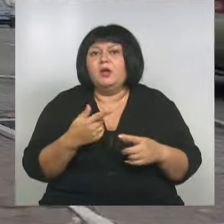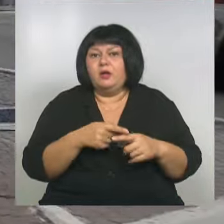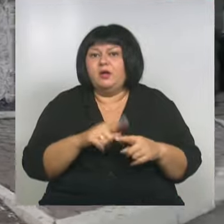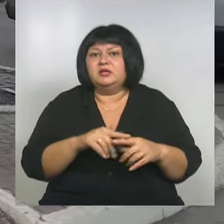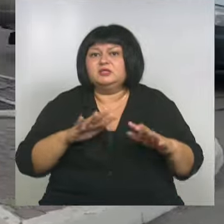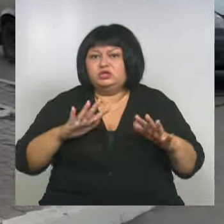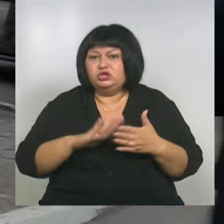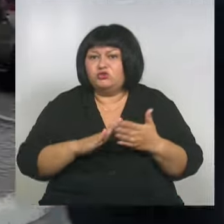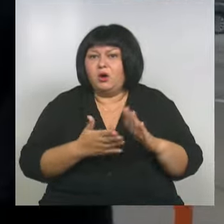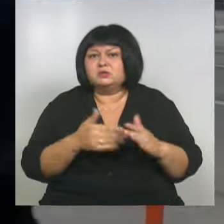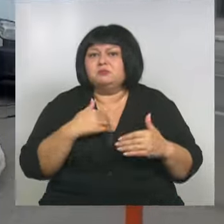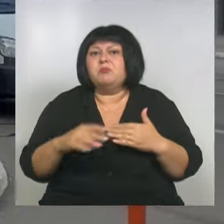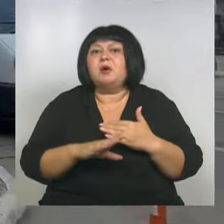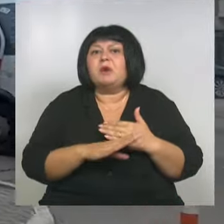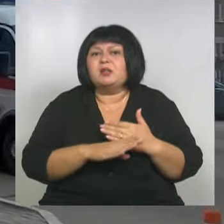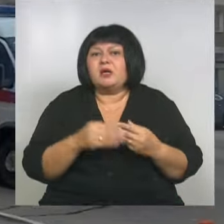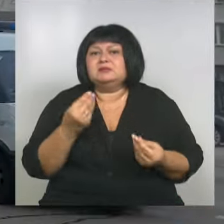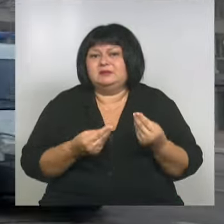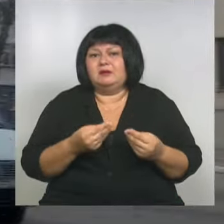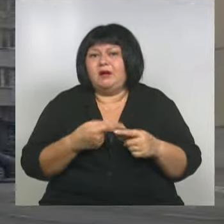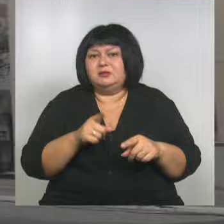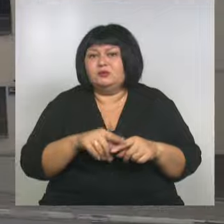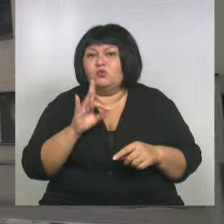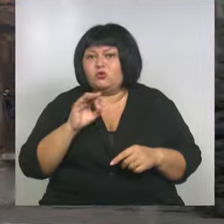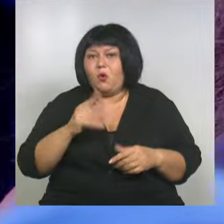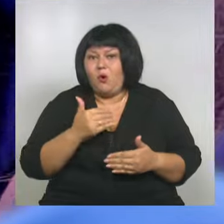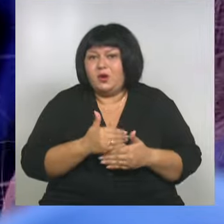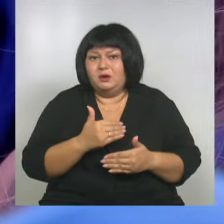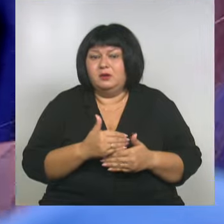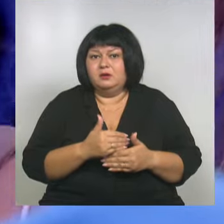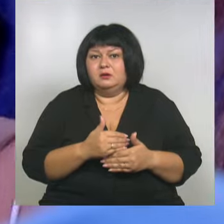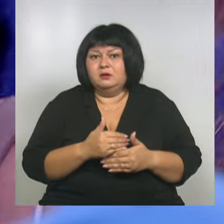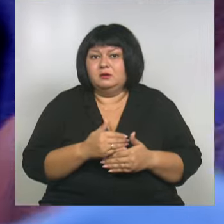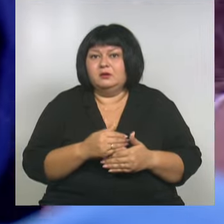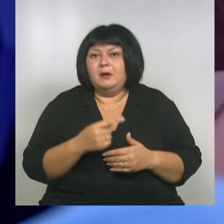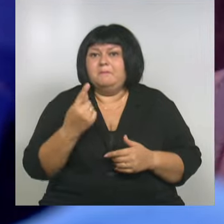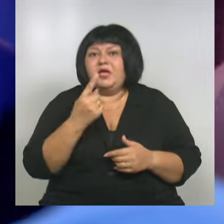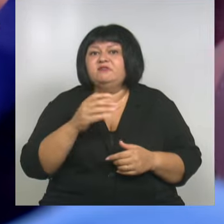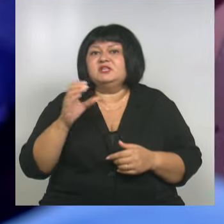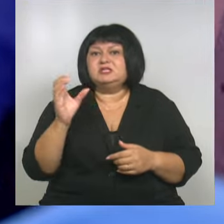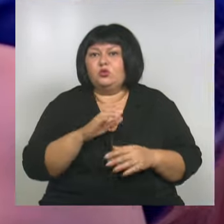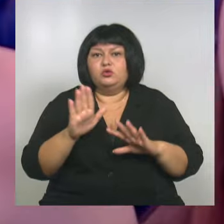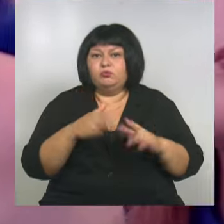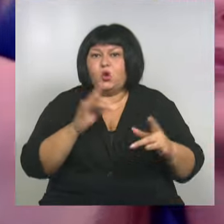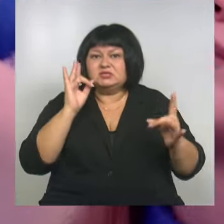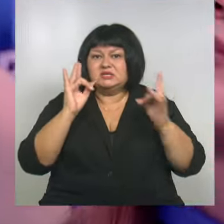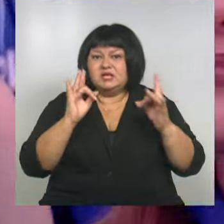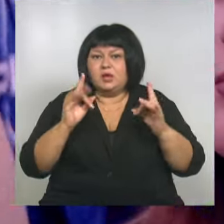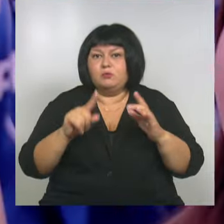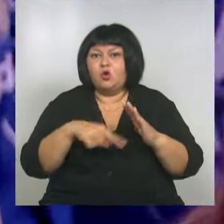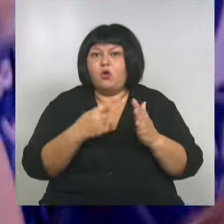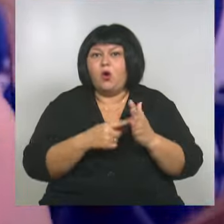ситуация мне помогла отыграть ту самую роль. Первые секунды после сирен город